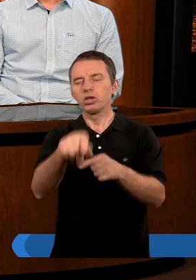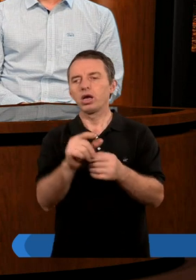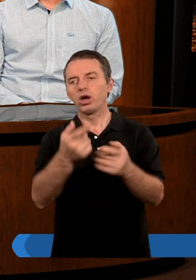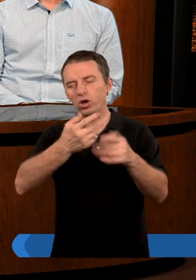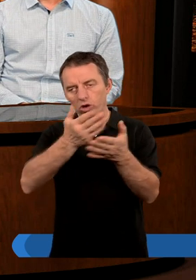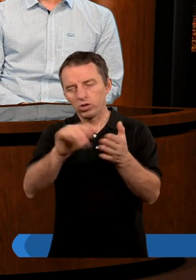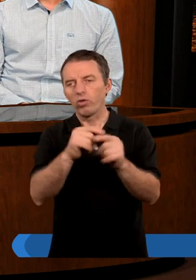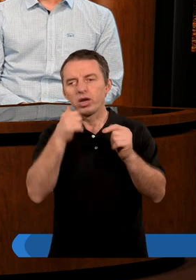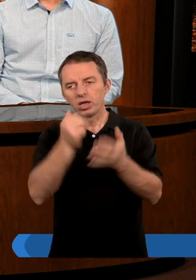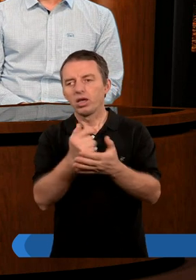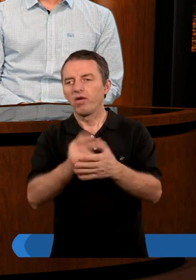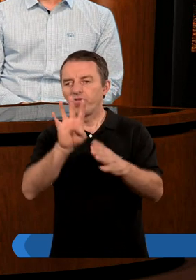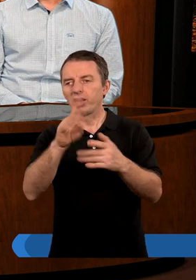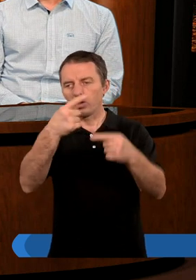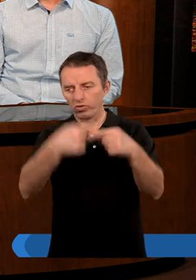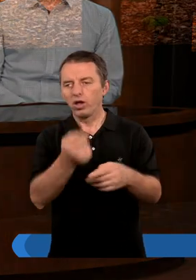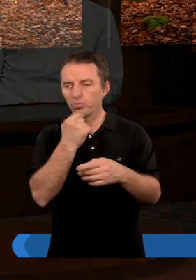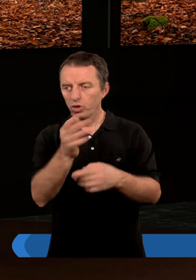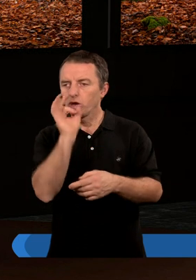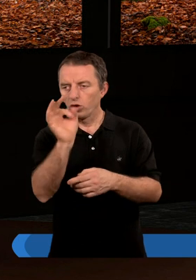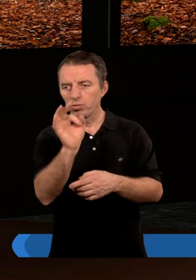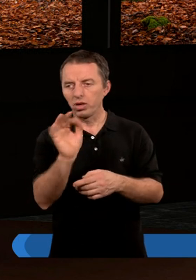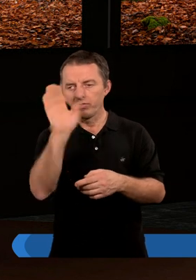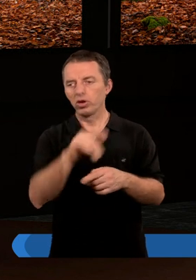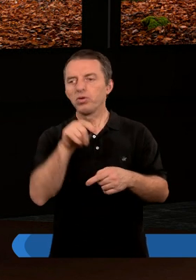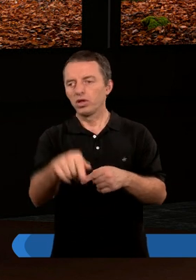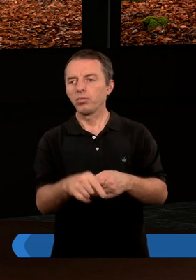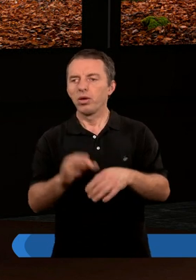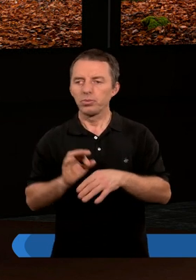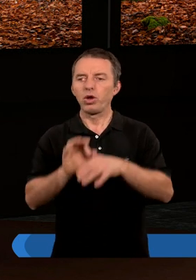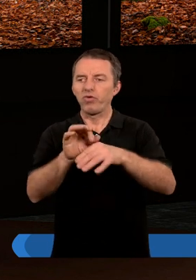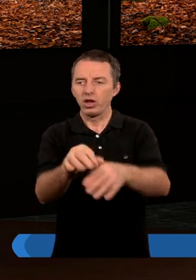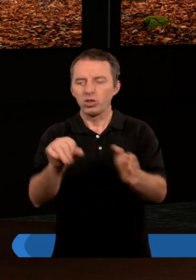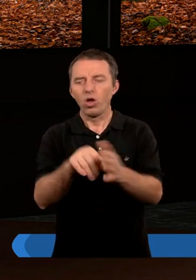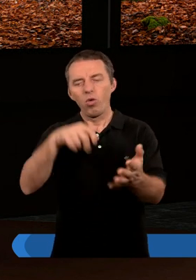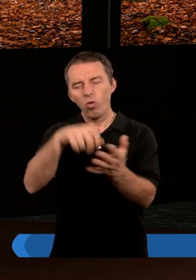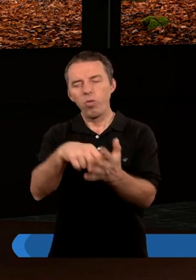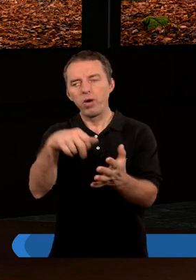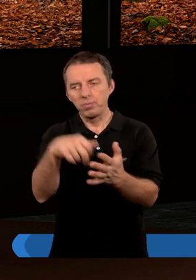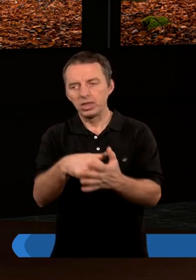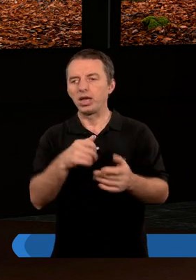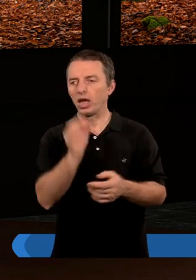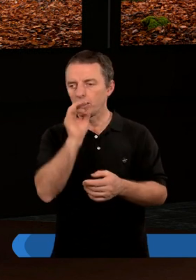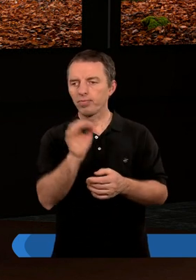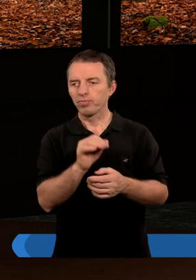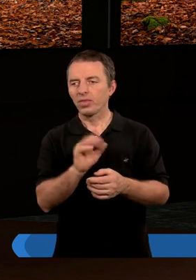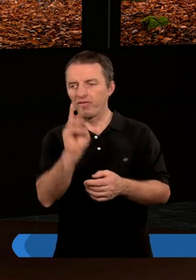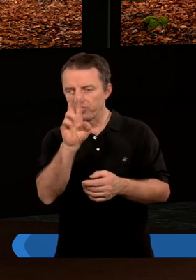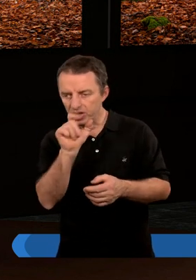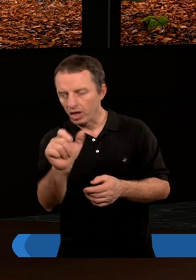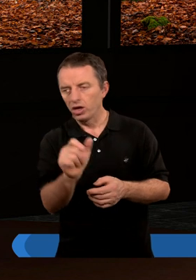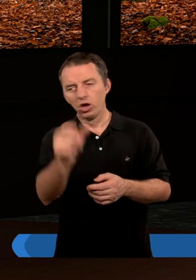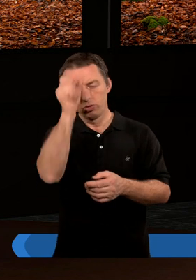drugiego rozdziału listu do Rzymian, werset czwarty, mówi, że dobroć Boża jest tym, co przyprowadza człowieka do upamiętania. Więc